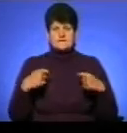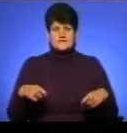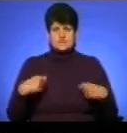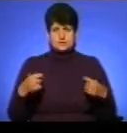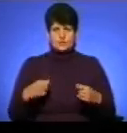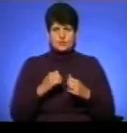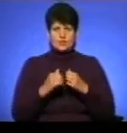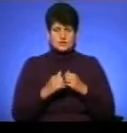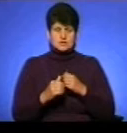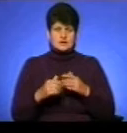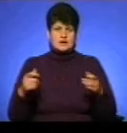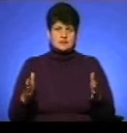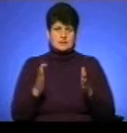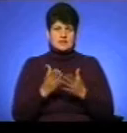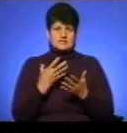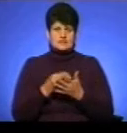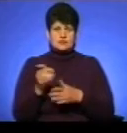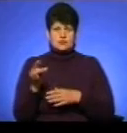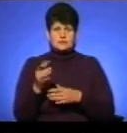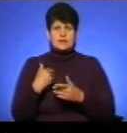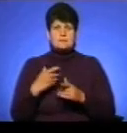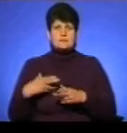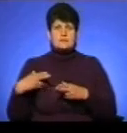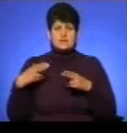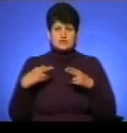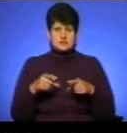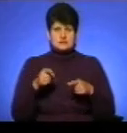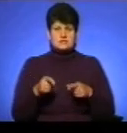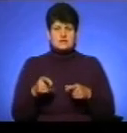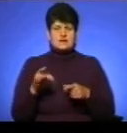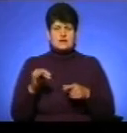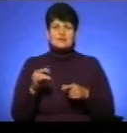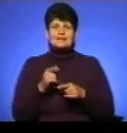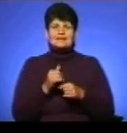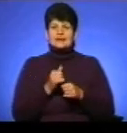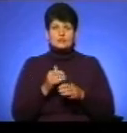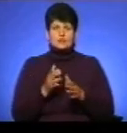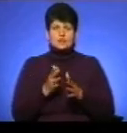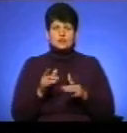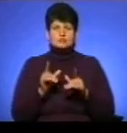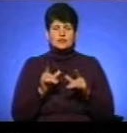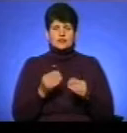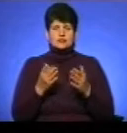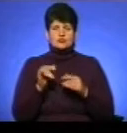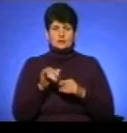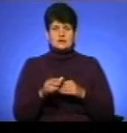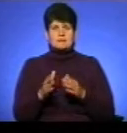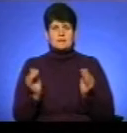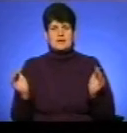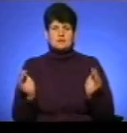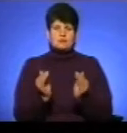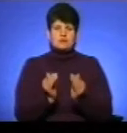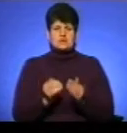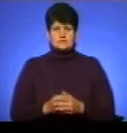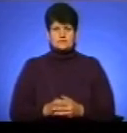параметрів людини, має свій розмір. Тобто навіть під'їжджаючи до тих рейк, ти вже не можеш поїхати, якщо в тебе коляска чи менша чи